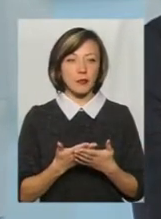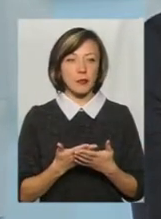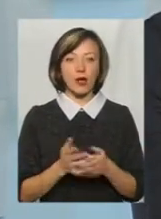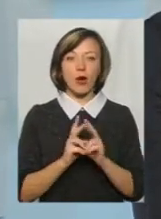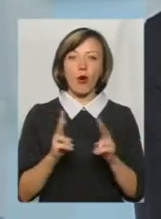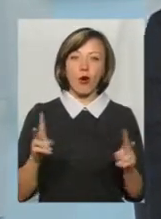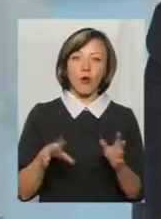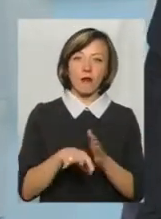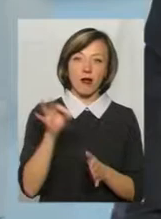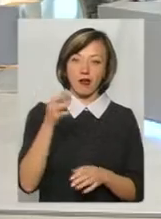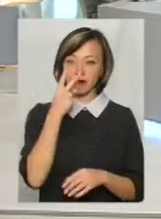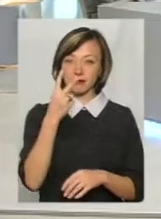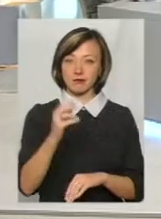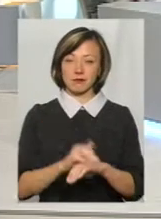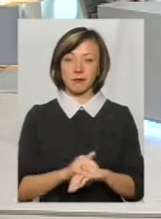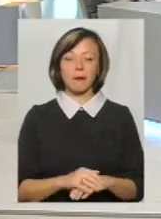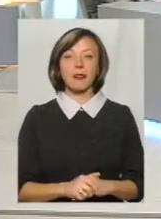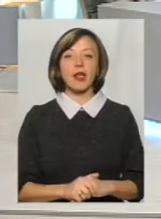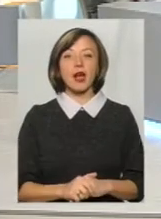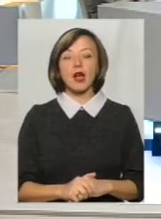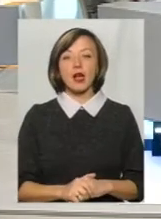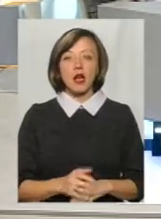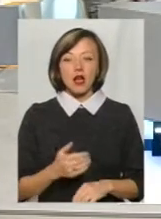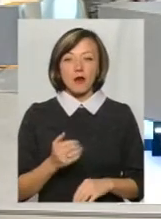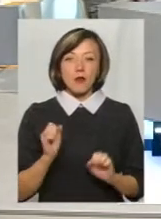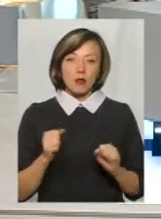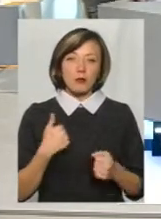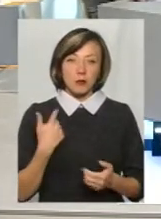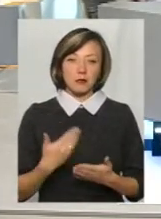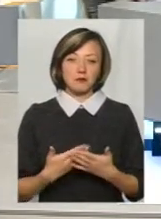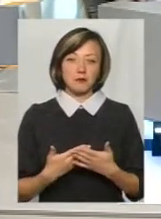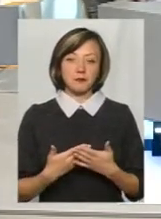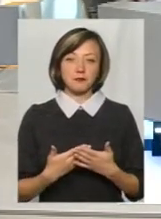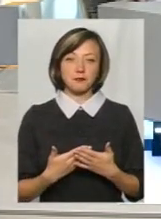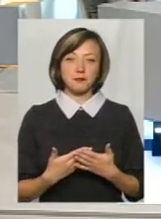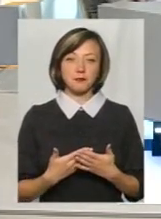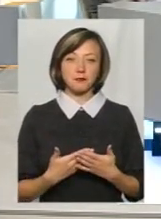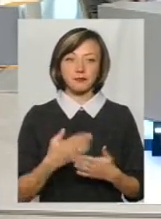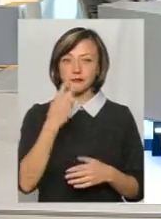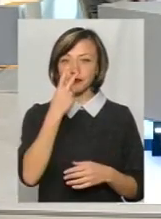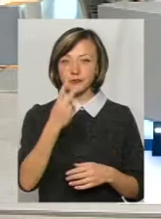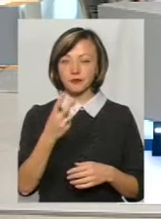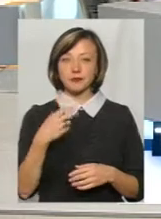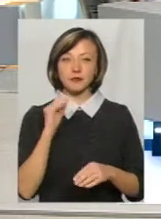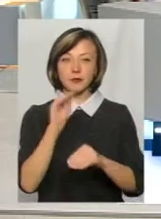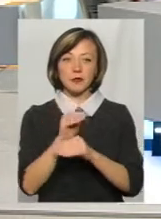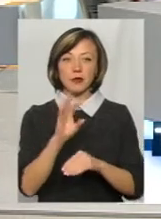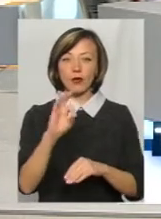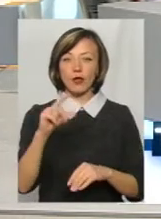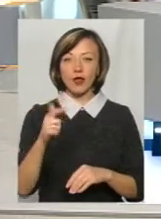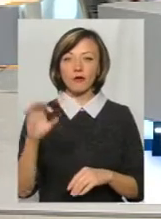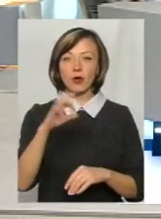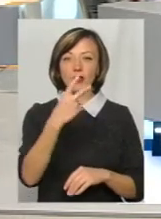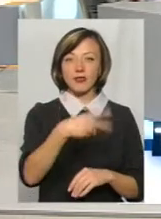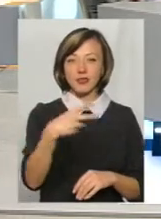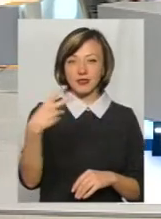Я розумію, що, мені так здається, можливо я не помиляюсь, може я бачив Олег, хотів щось додати, з приводу 2020.